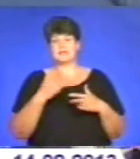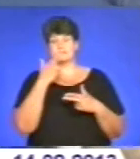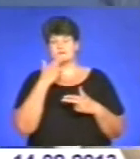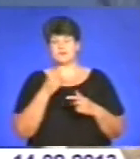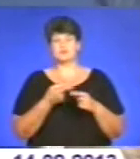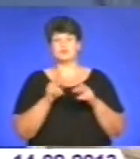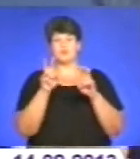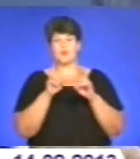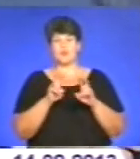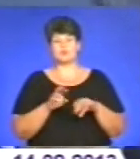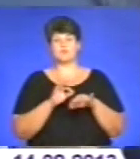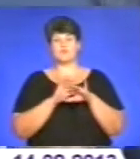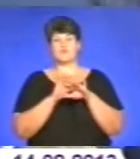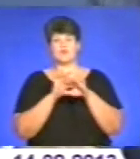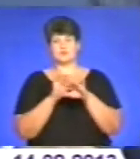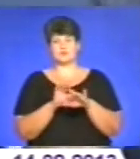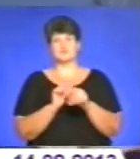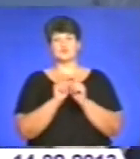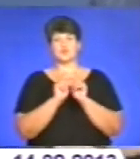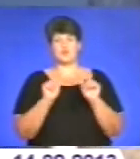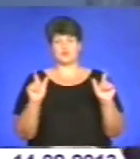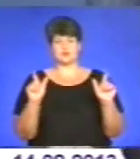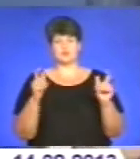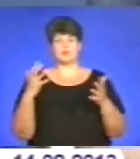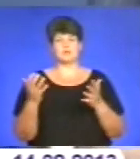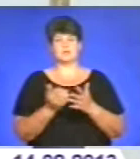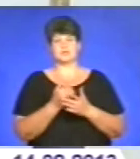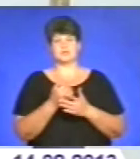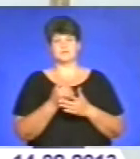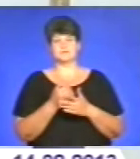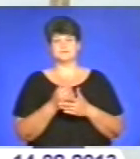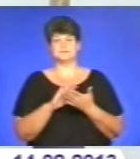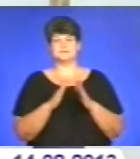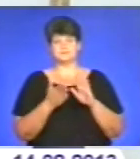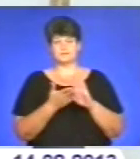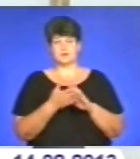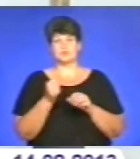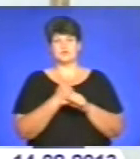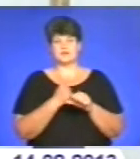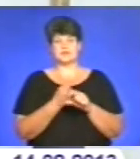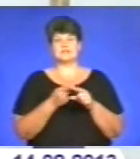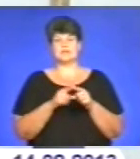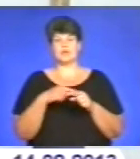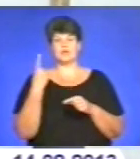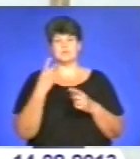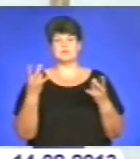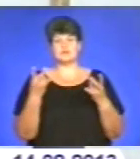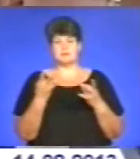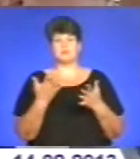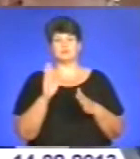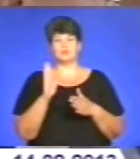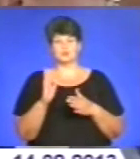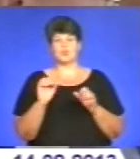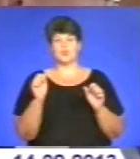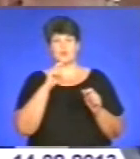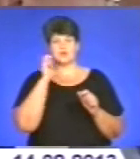все-таки огляди проводяться в школах. Тому ми знайшли такий компроміс. Попрацювати цієї осені доведеться і українському уряду, адже